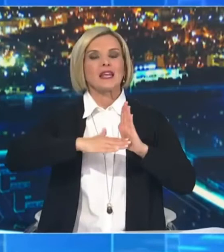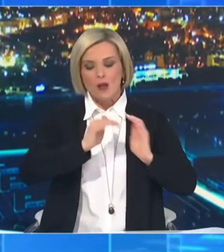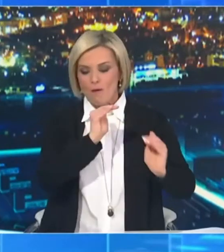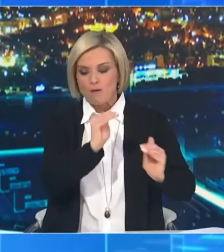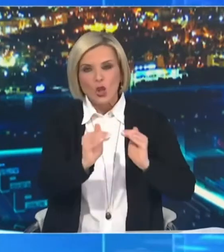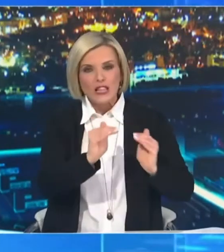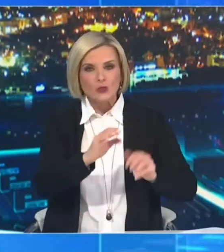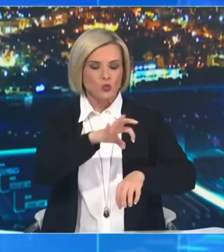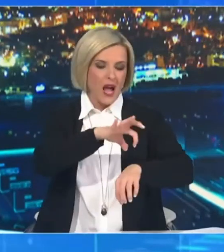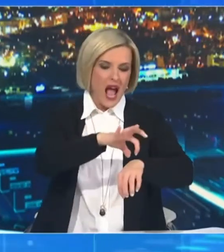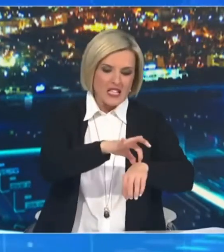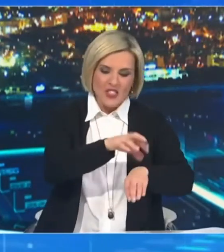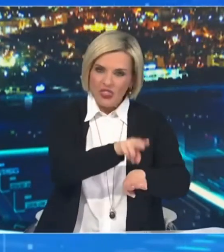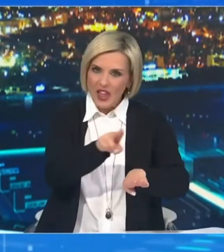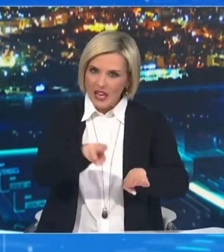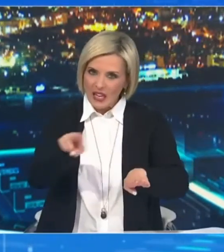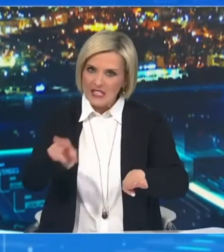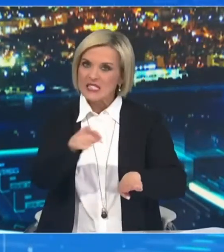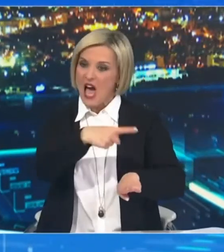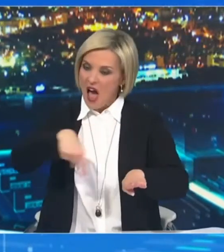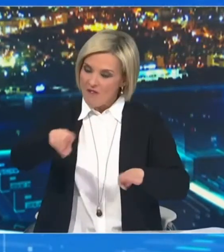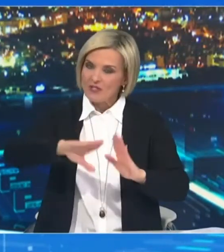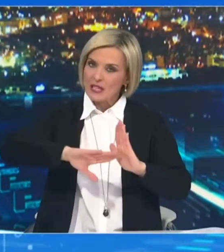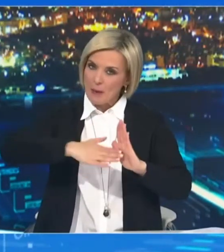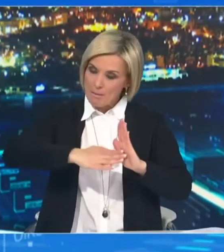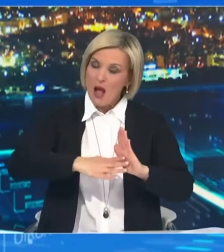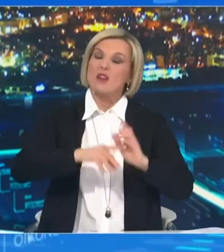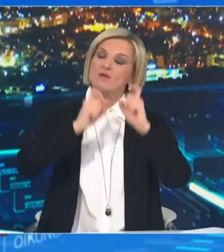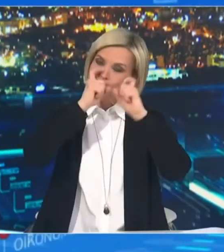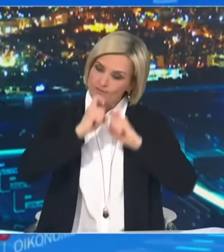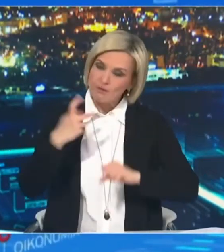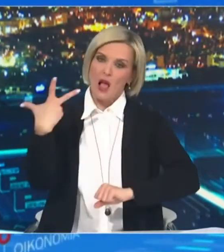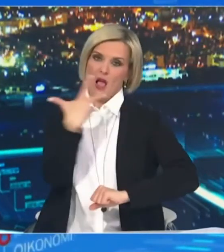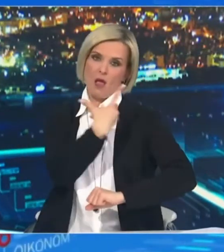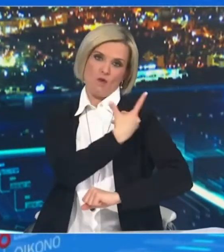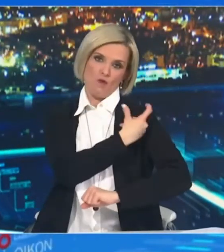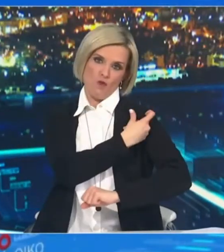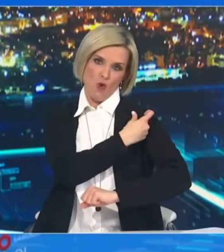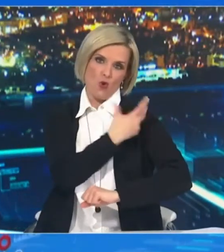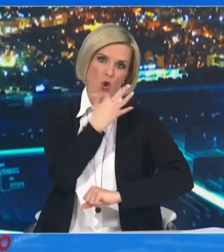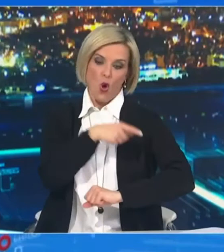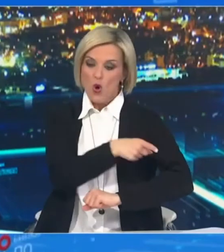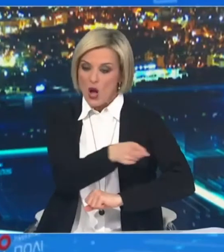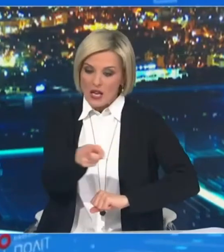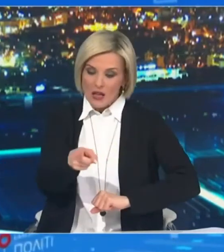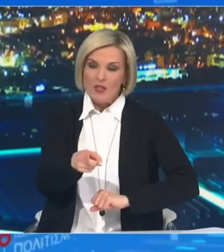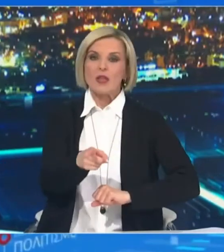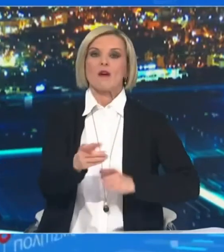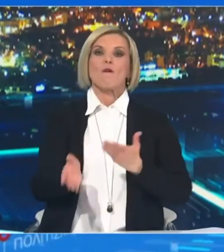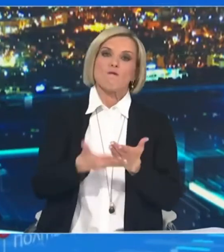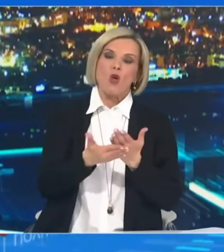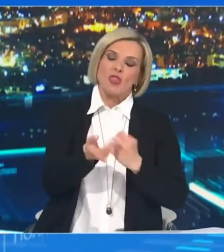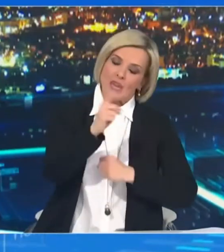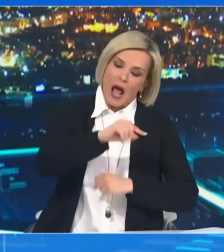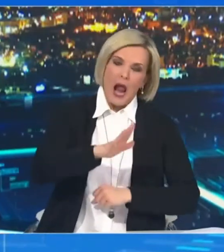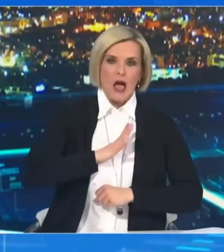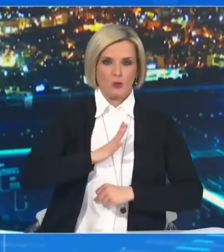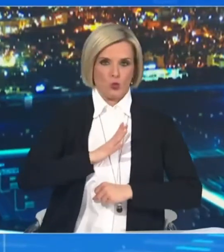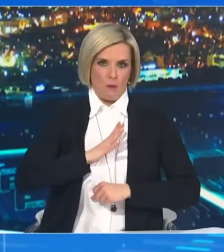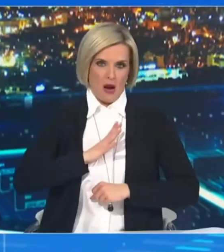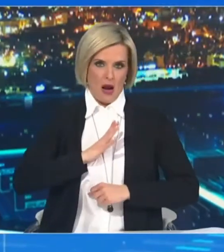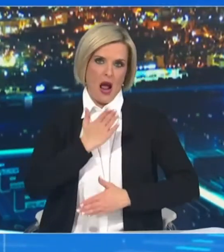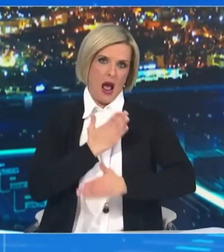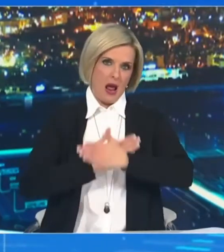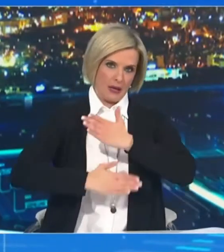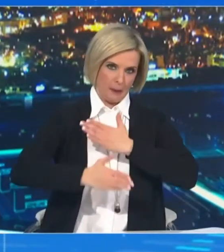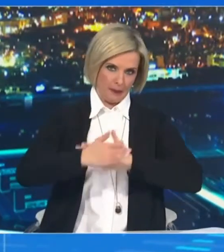ή ατόμων που εξαρτώνται λόγω του ότι δεν μπορούν να αυτοεξυπηρετηθούν. Ο μεγάλος